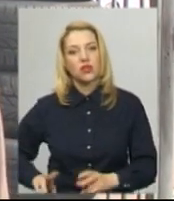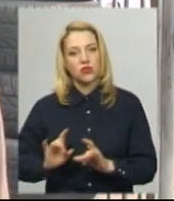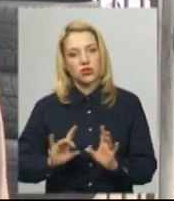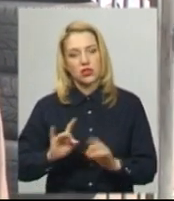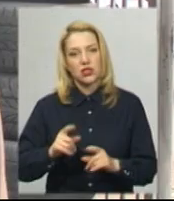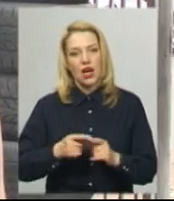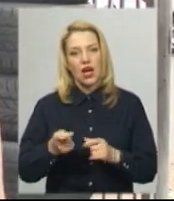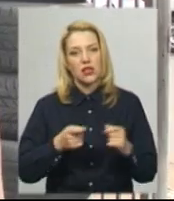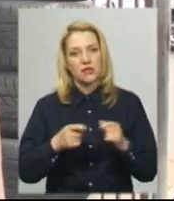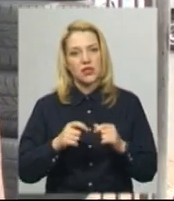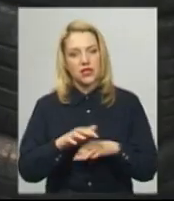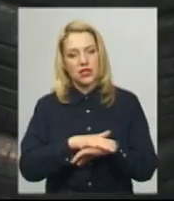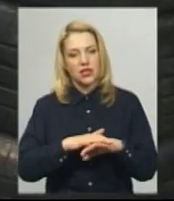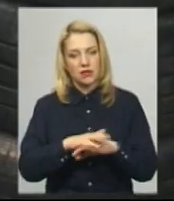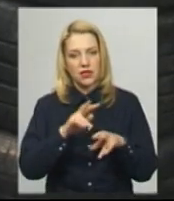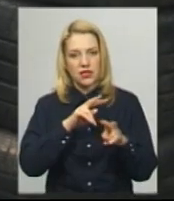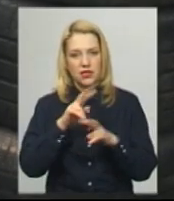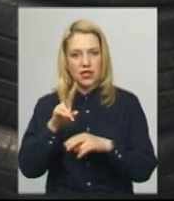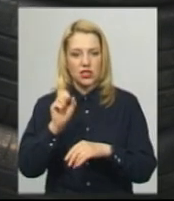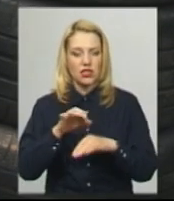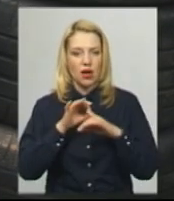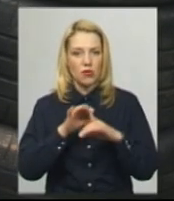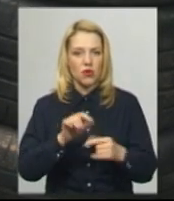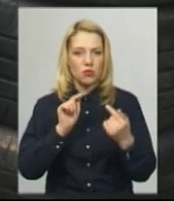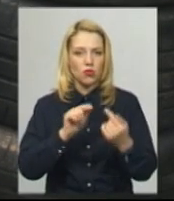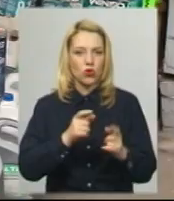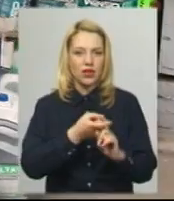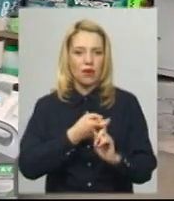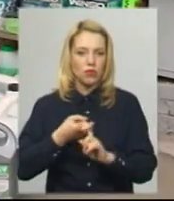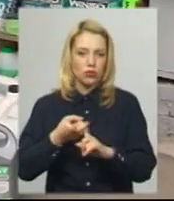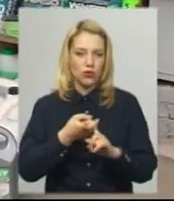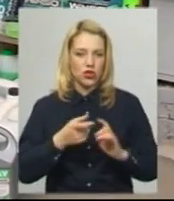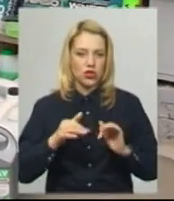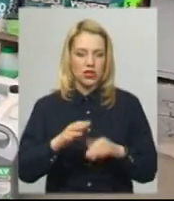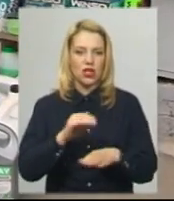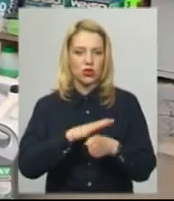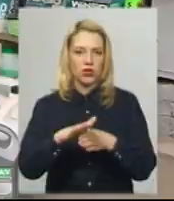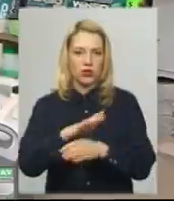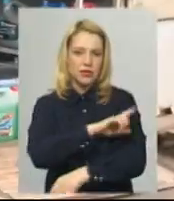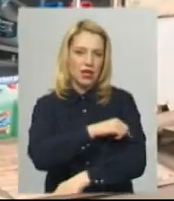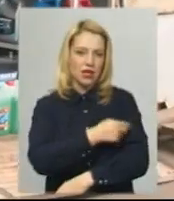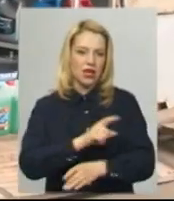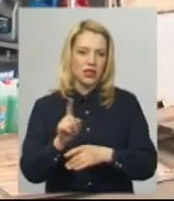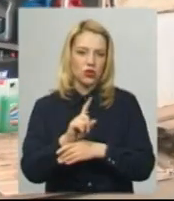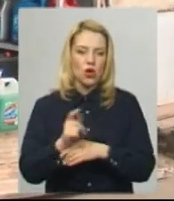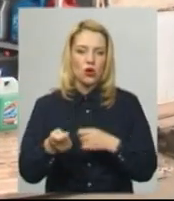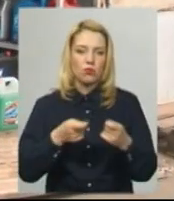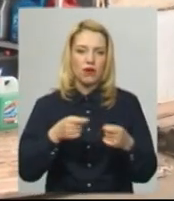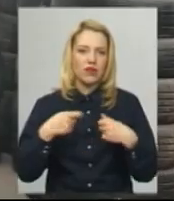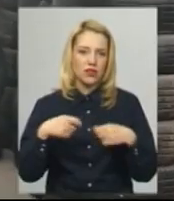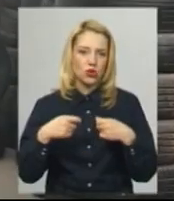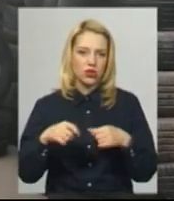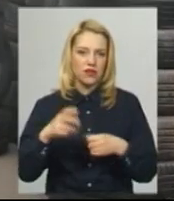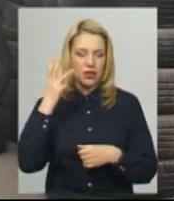адміністрація ринку стежить за проведенням протиепідемічних заходів на території ринку та за дотриманням санітарних норм. Управлінні торгівлі Хмельницької міської ради